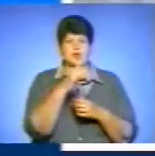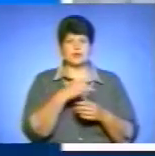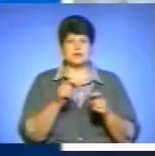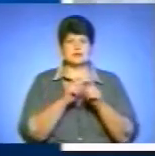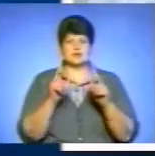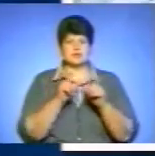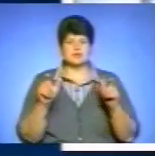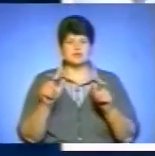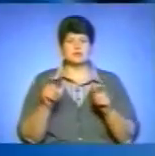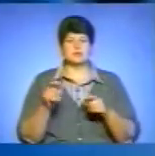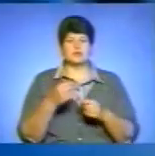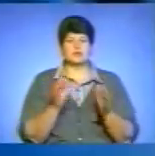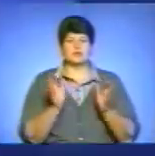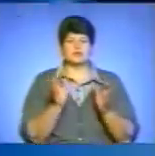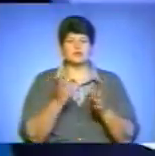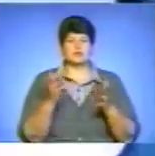Західного регіону.